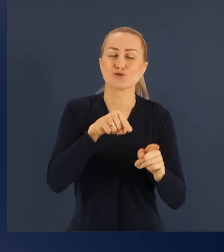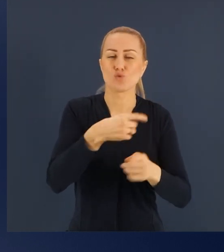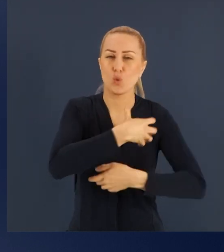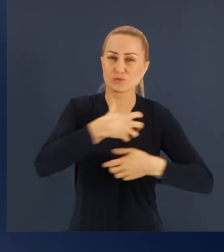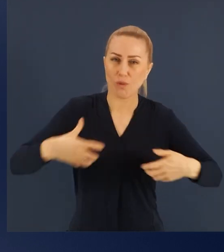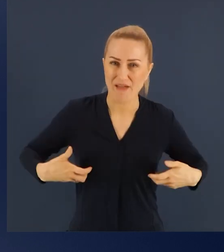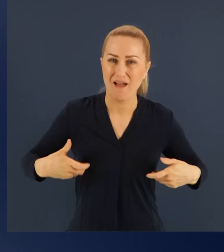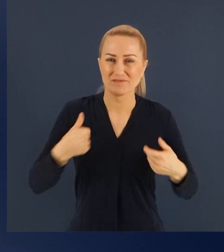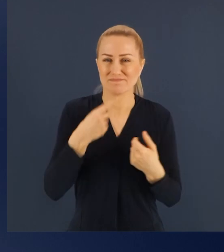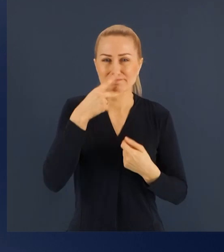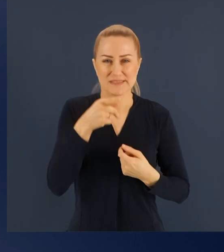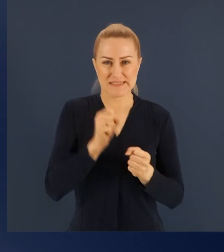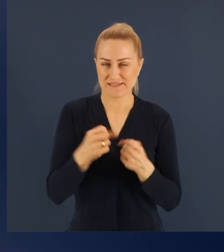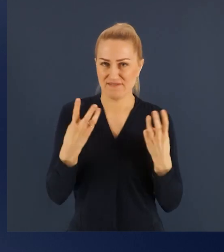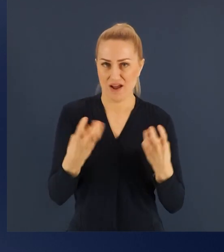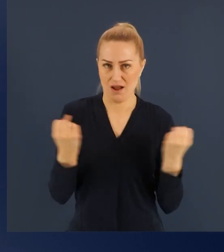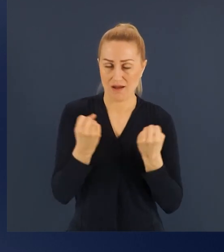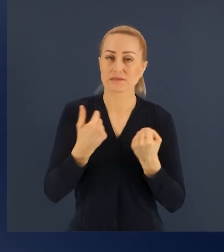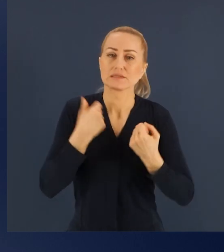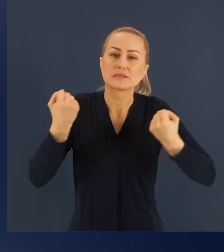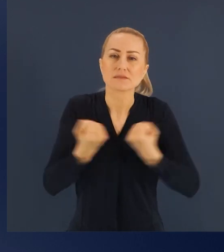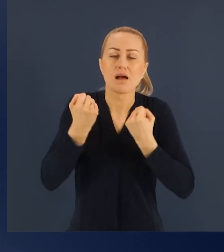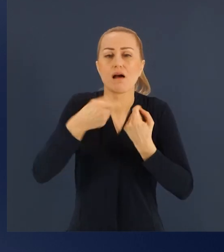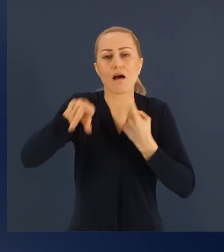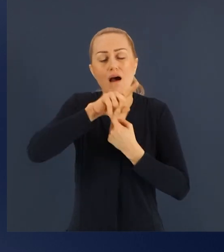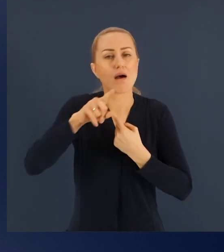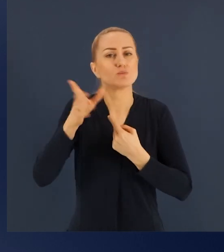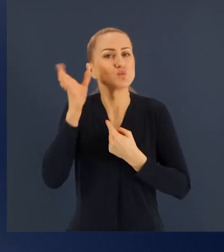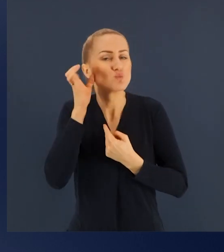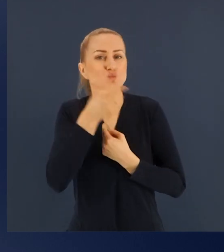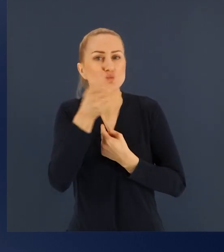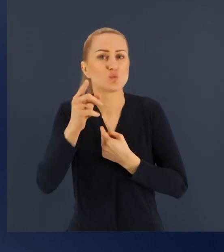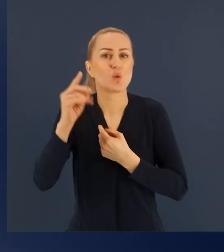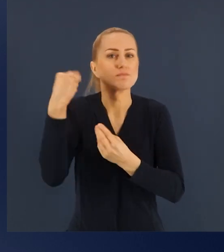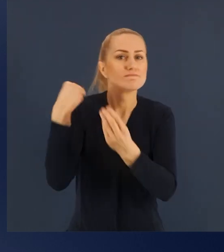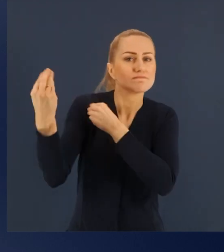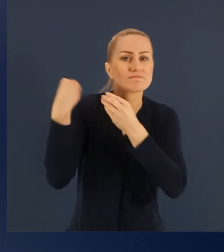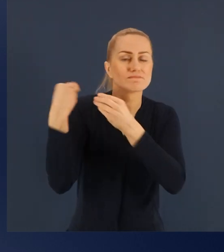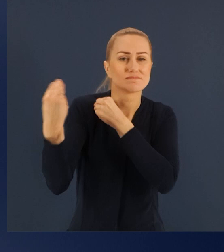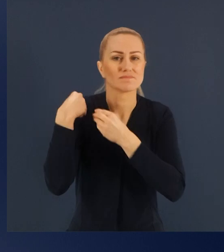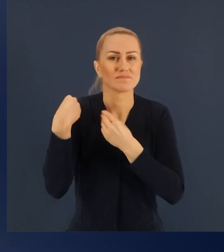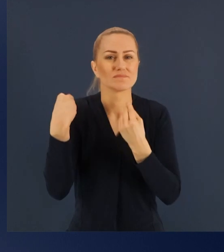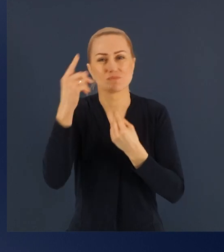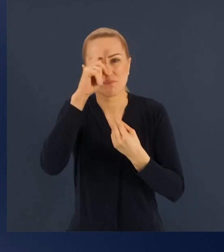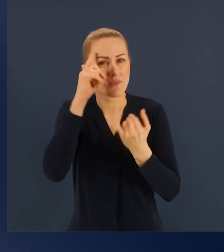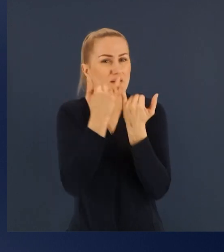które docierają różnymi sposobami do mnie, do Pałacu Prezydenckiego,